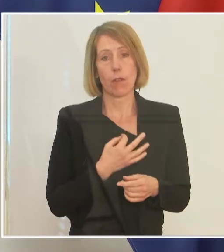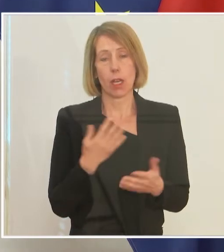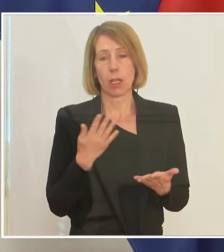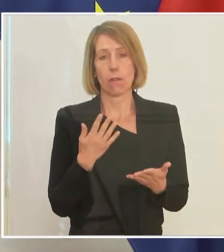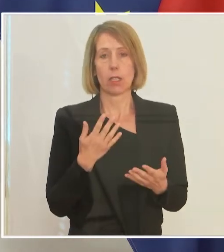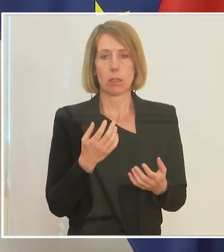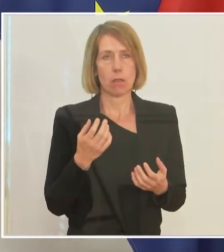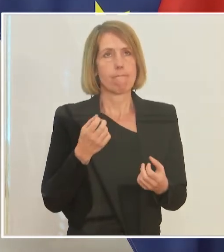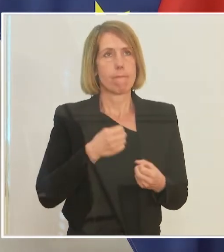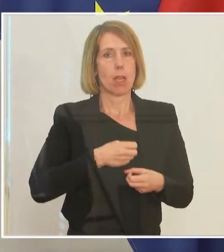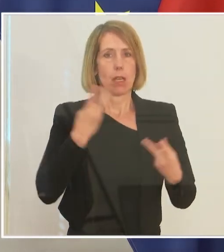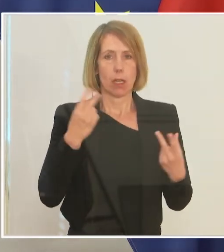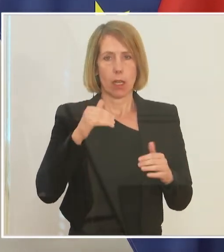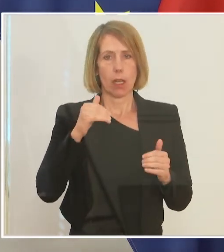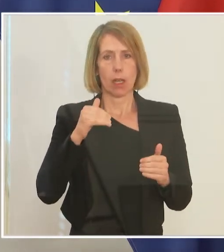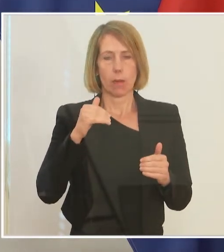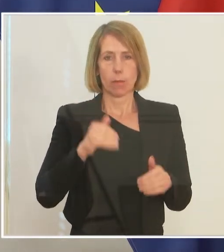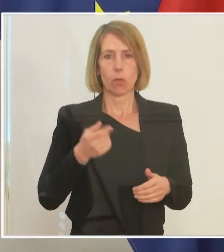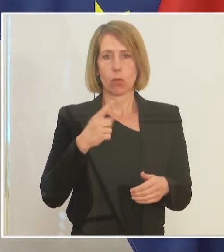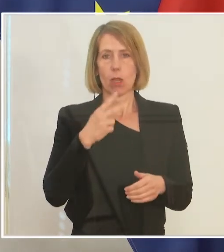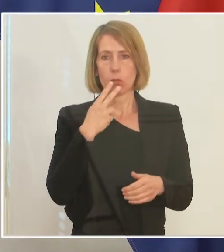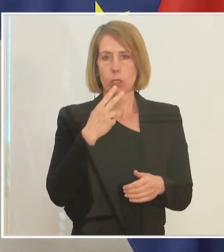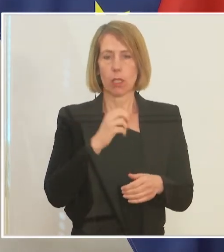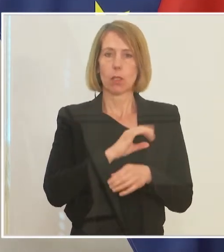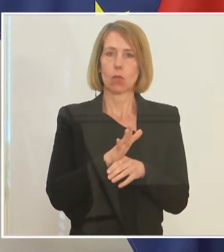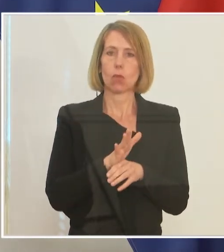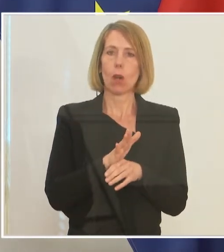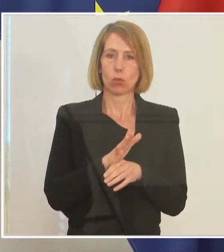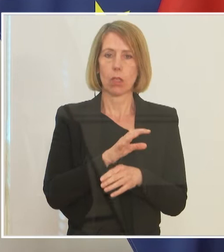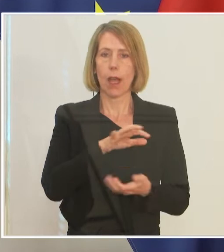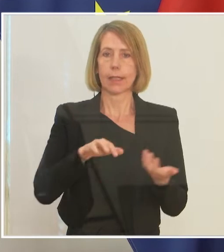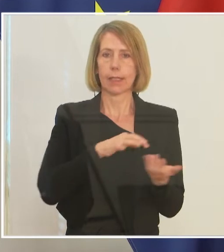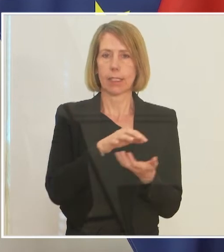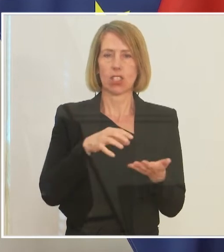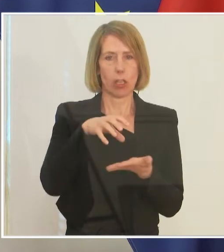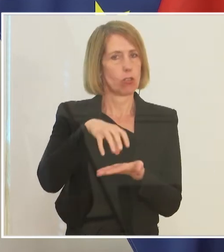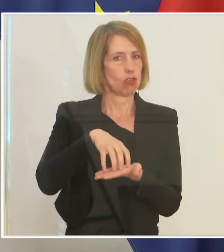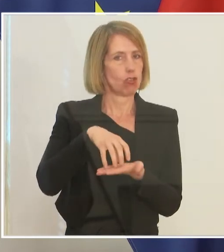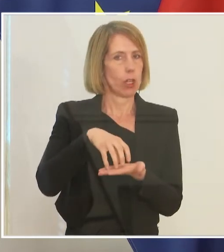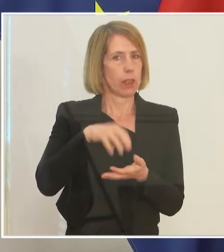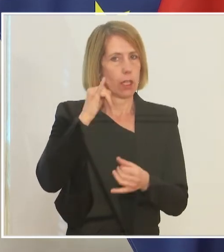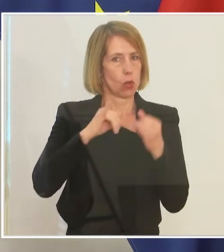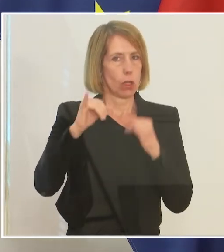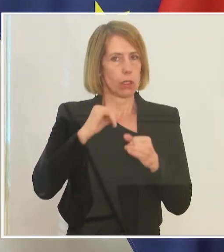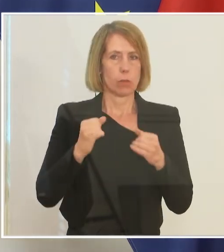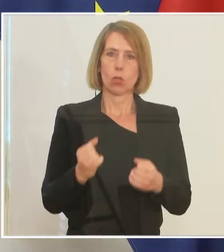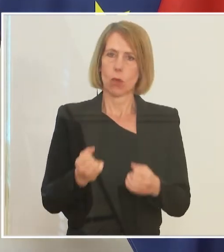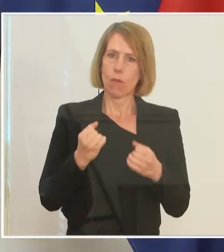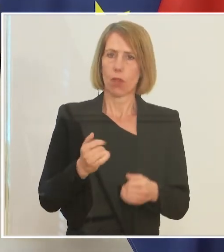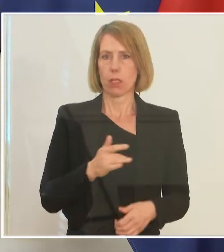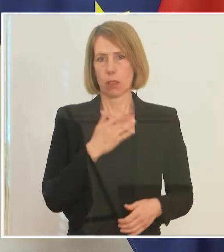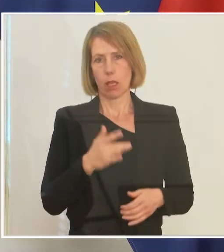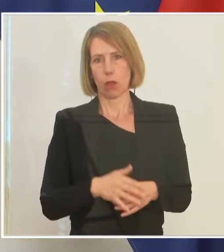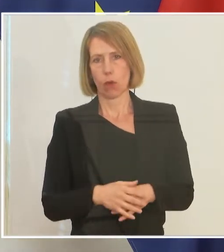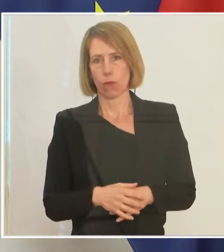ganz klar, dass die Corona-Krise den Städtetourismus sehr stark getroffen hat. Aber es ist halt die